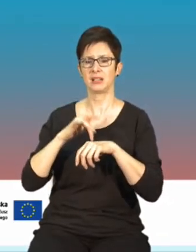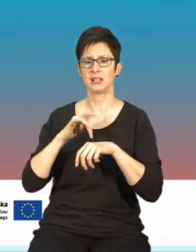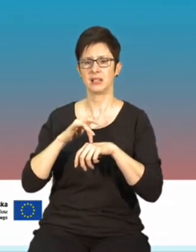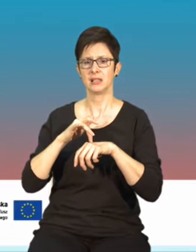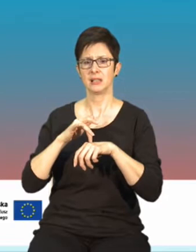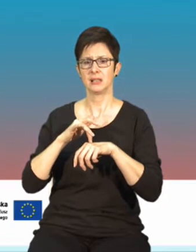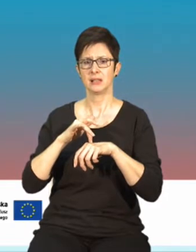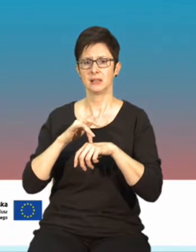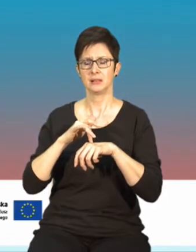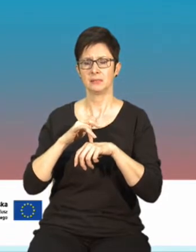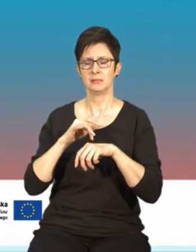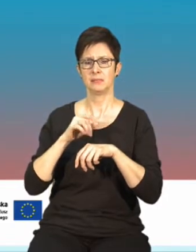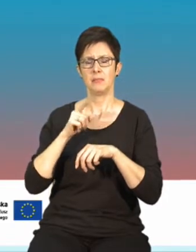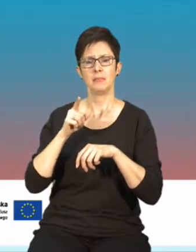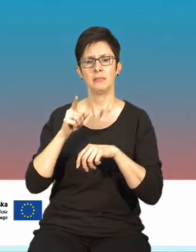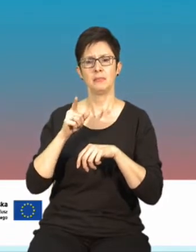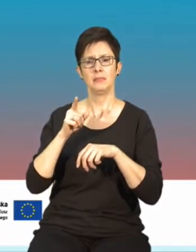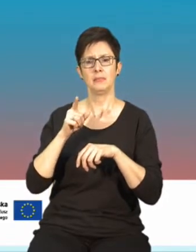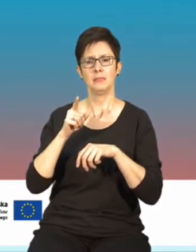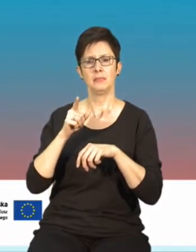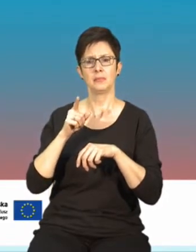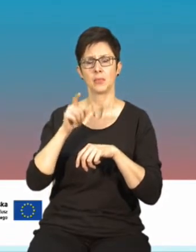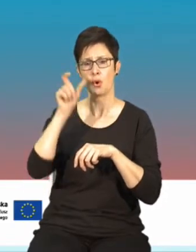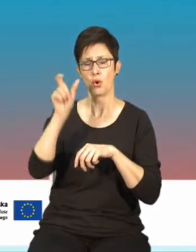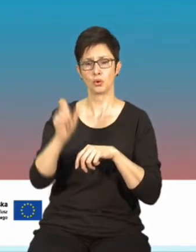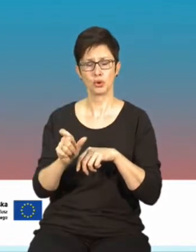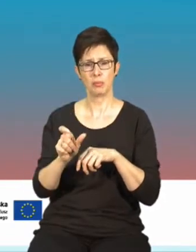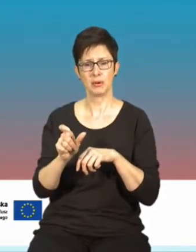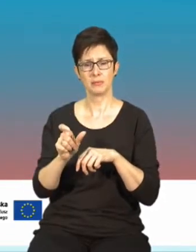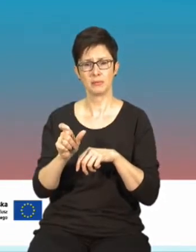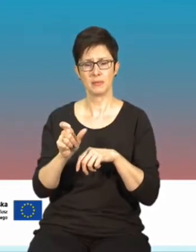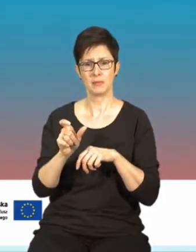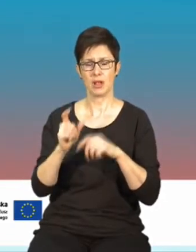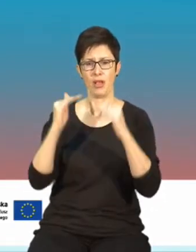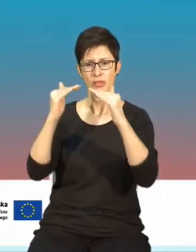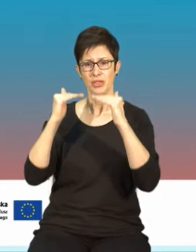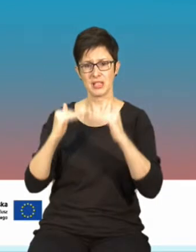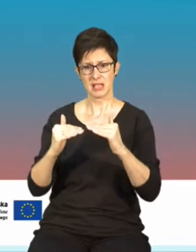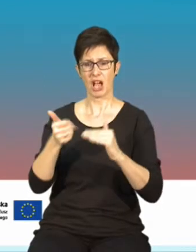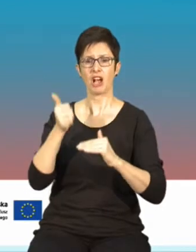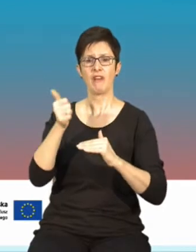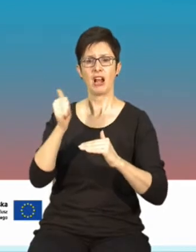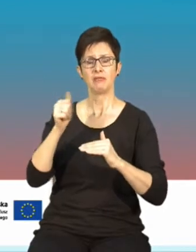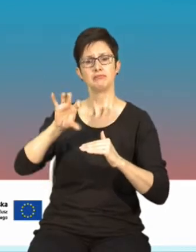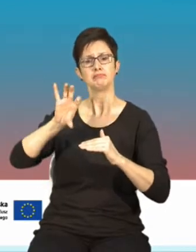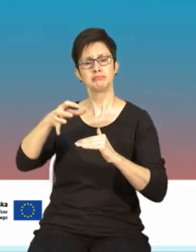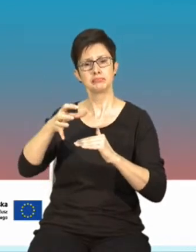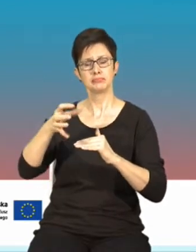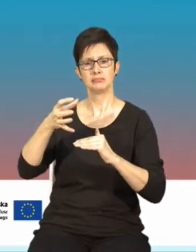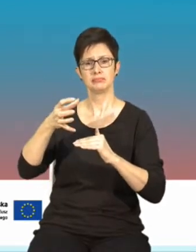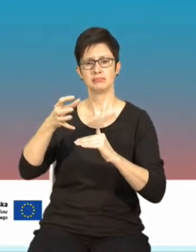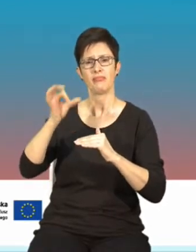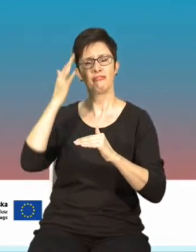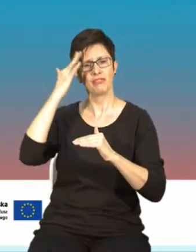który polega na tym, że osoby o stosunkowo niskich kwalifikacjach w danej dziedzinie mają